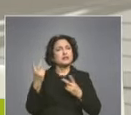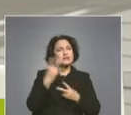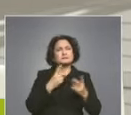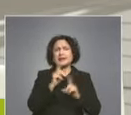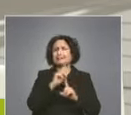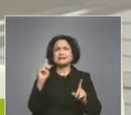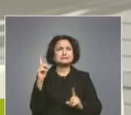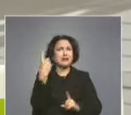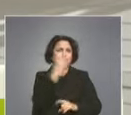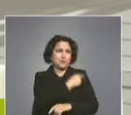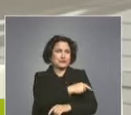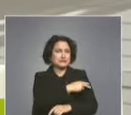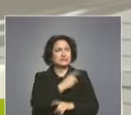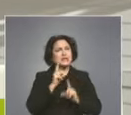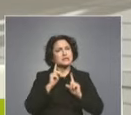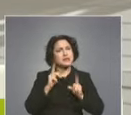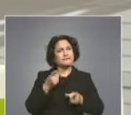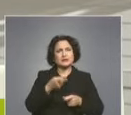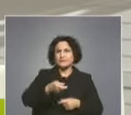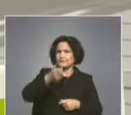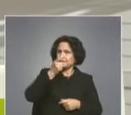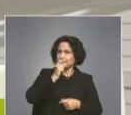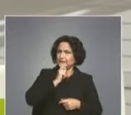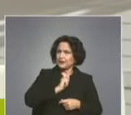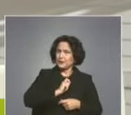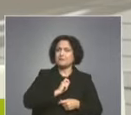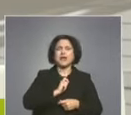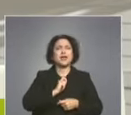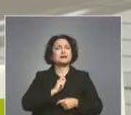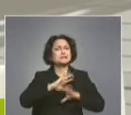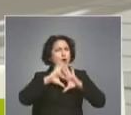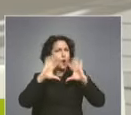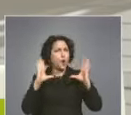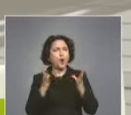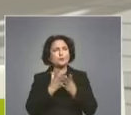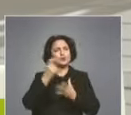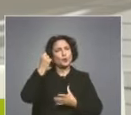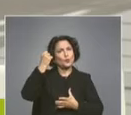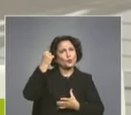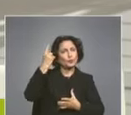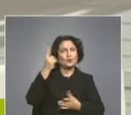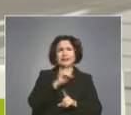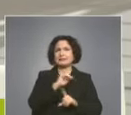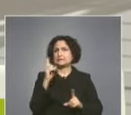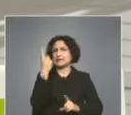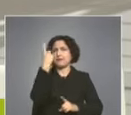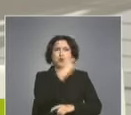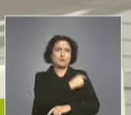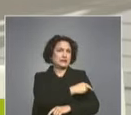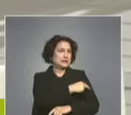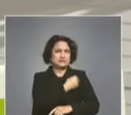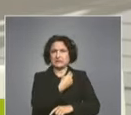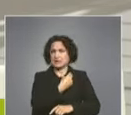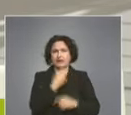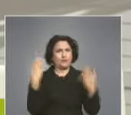само от медицина, ами трябва да има и изцяло обща култура, освен на общо медицинската, която му се преподава в